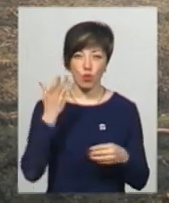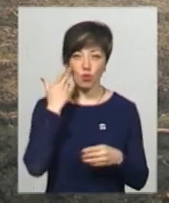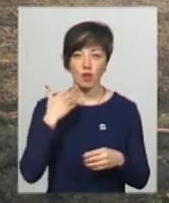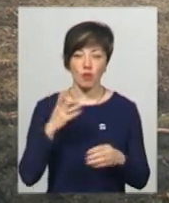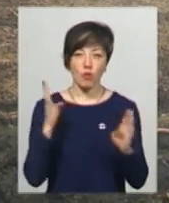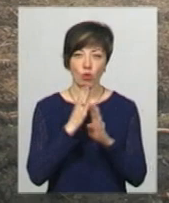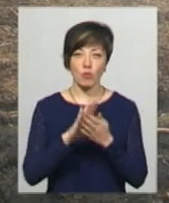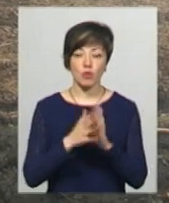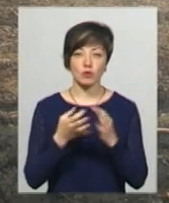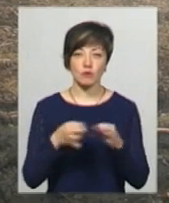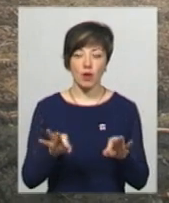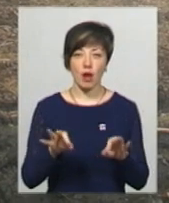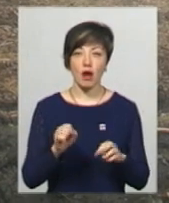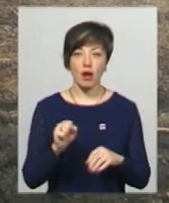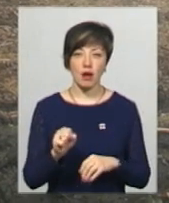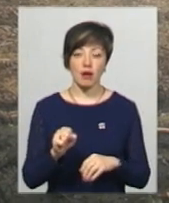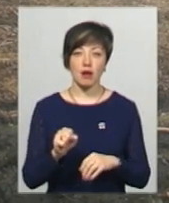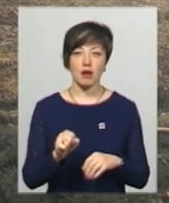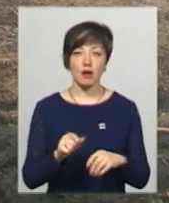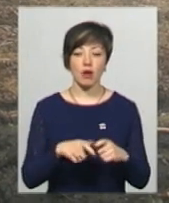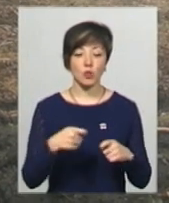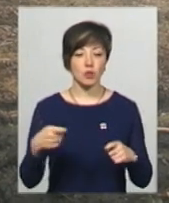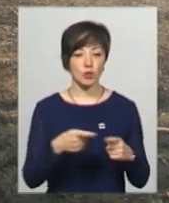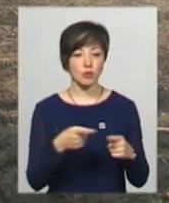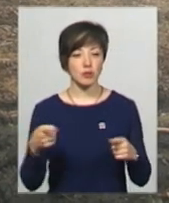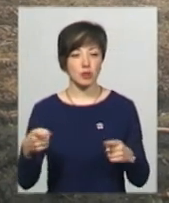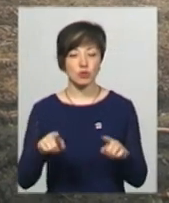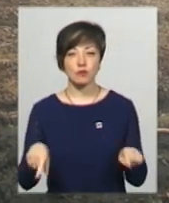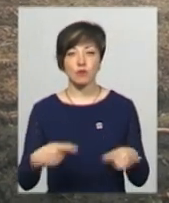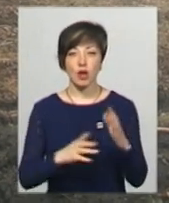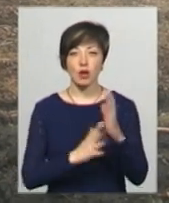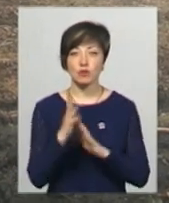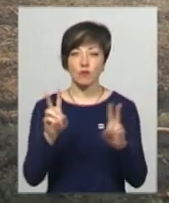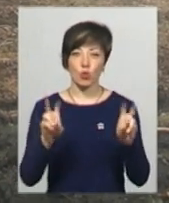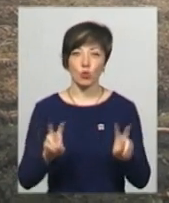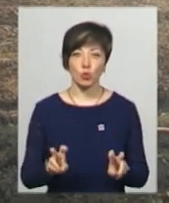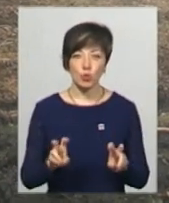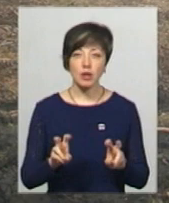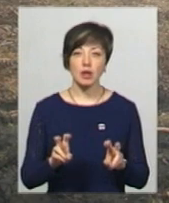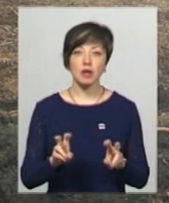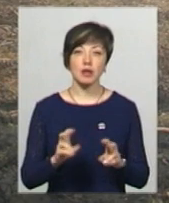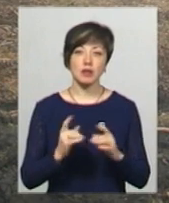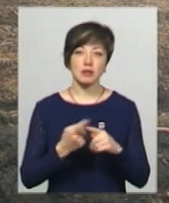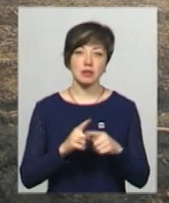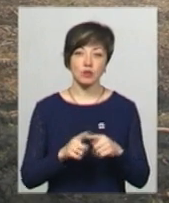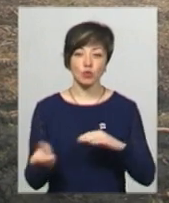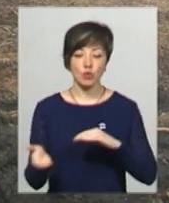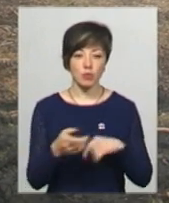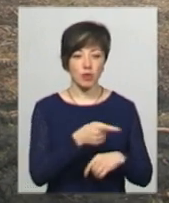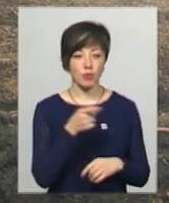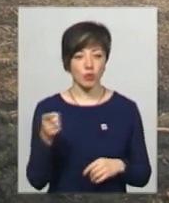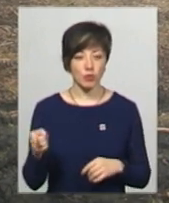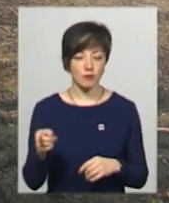погодні умови дозволяють або восени, а дозволяють розтягнути цей період і створювати лісові культури, заліснювати зруби на протязі